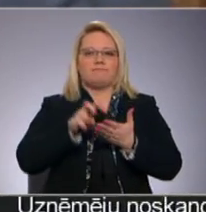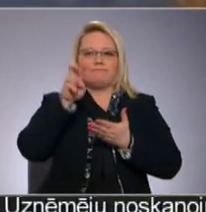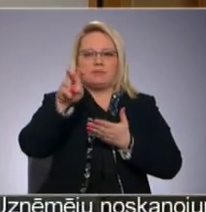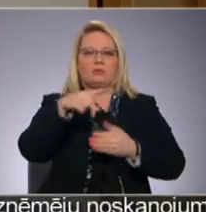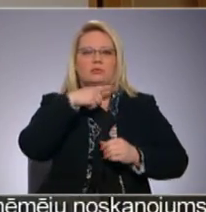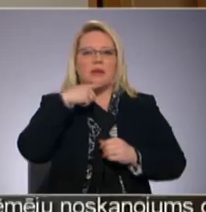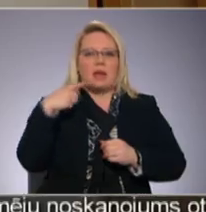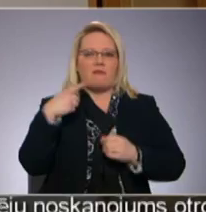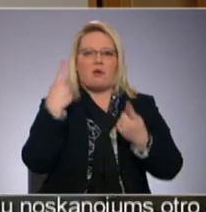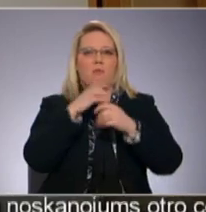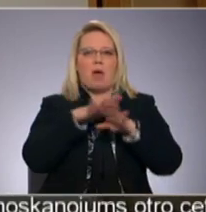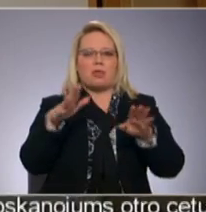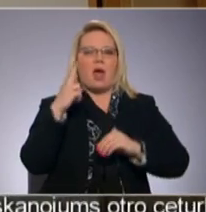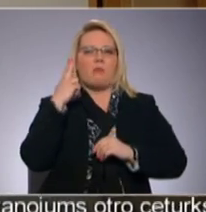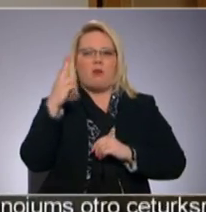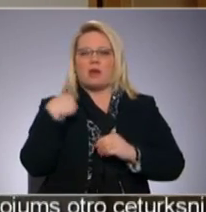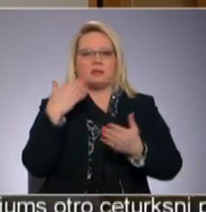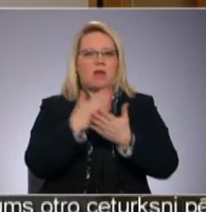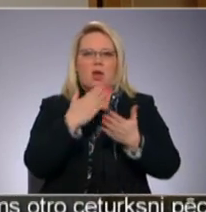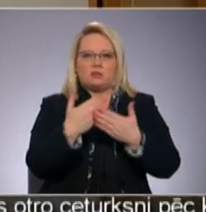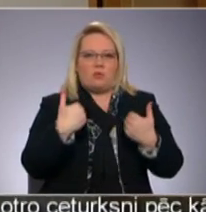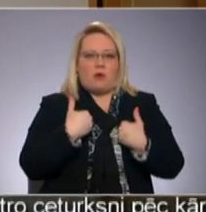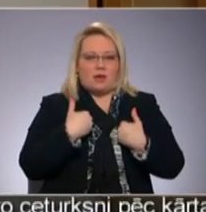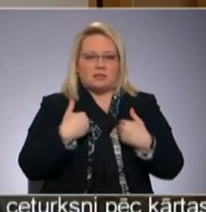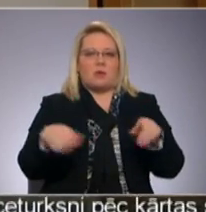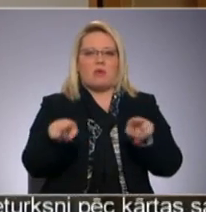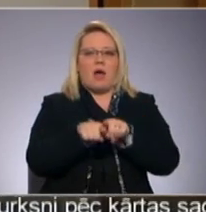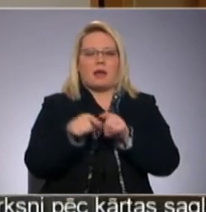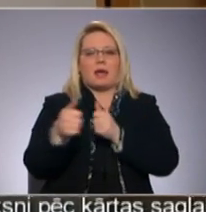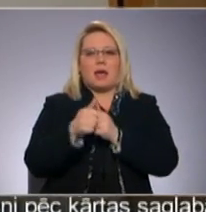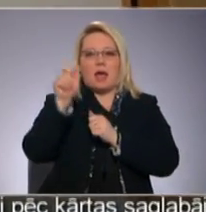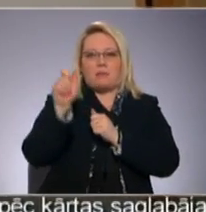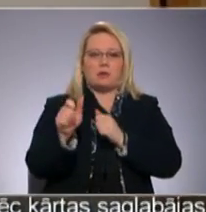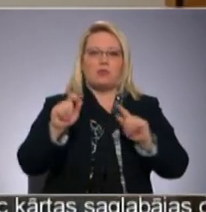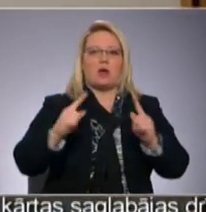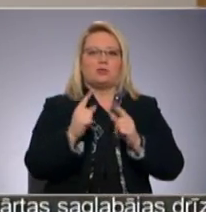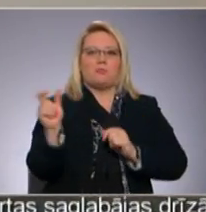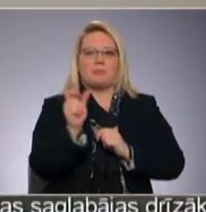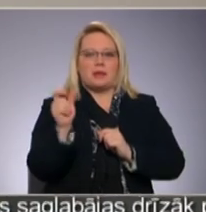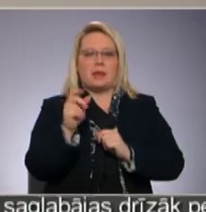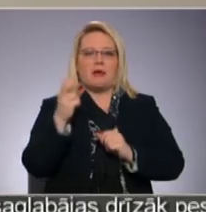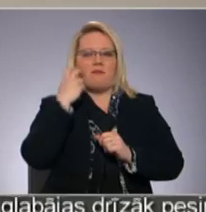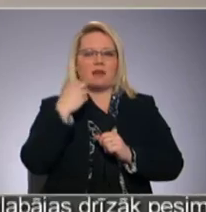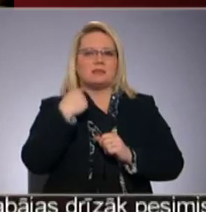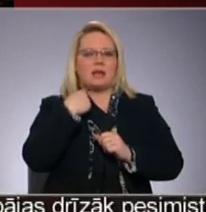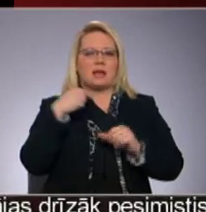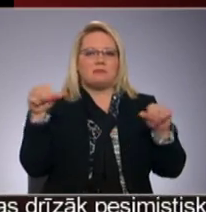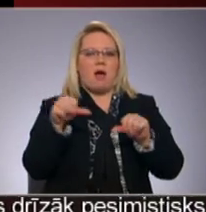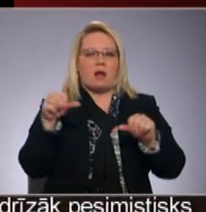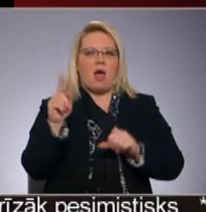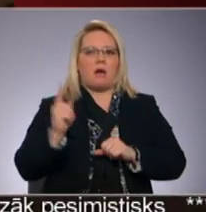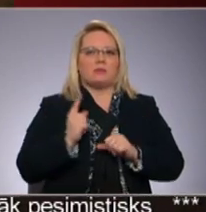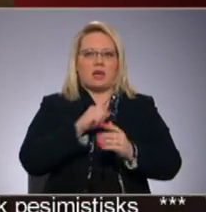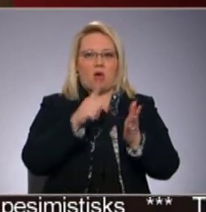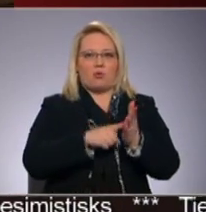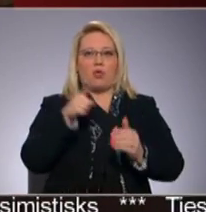vairākārt medijos apgalvojusi. Tā neesmu es, kā ar jārtus skaimiņš, kurš aizturēšanas brīdī kādā Vecrīgas bārā tā apsargiem jautāja.